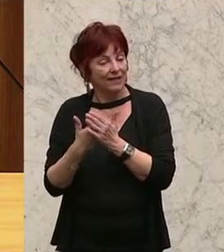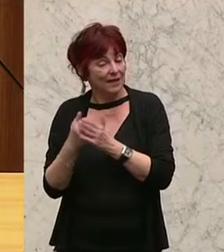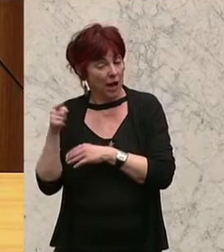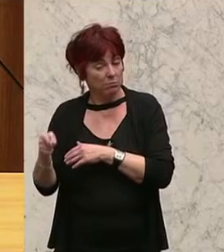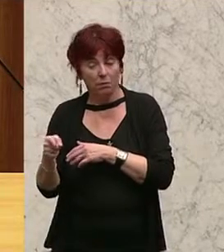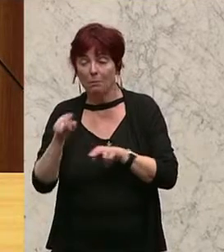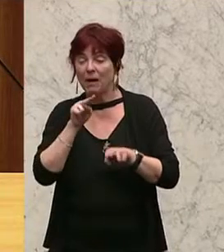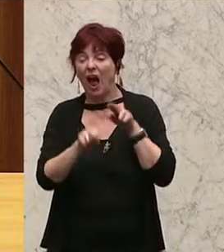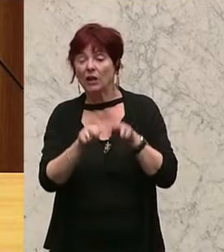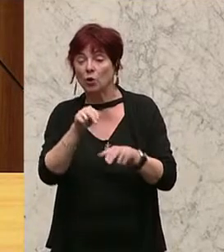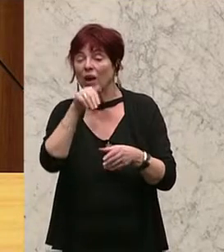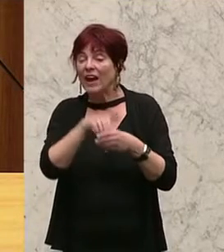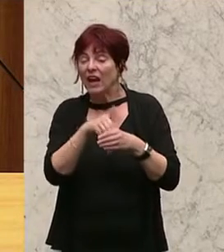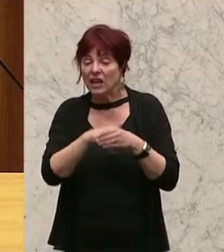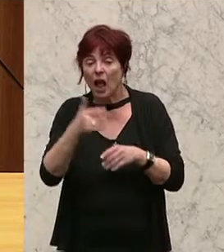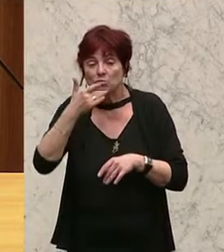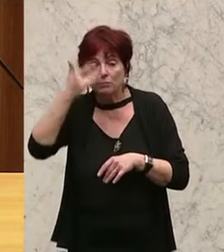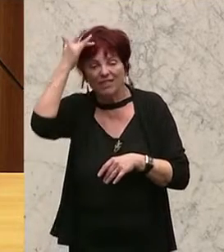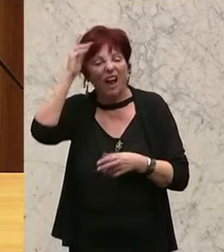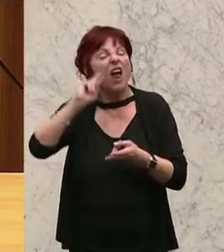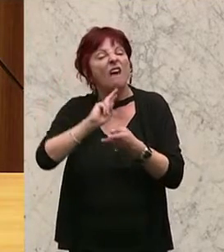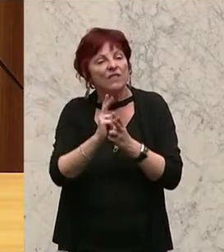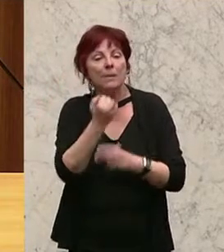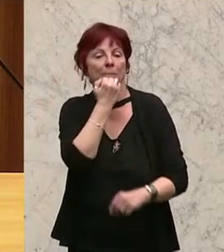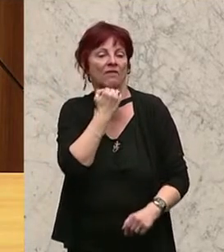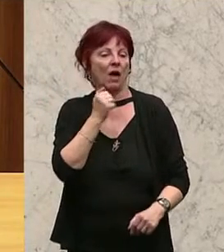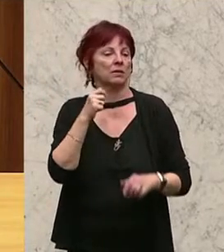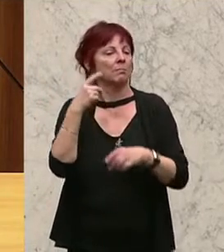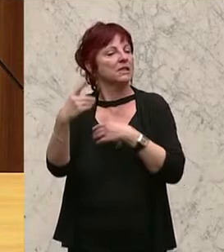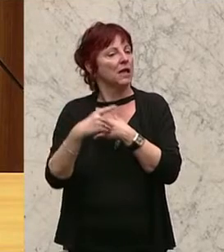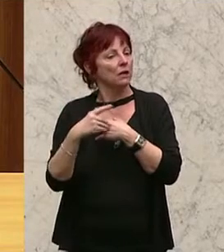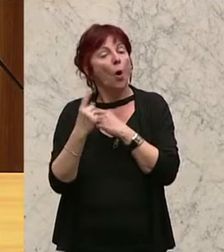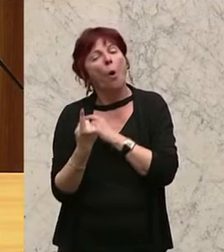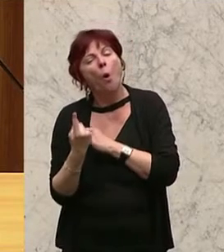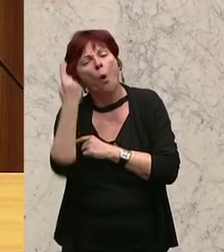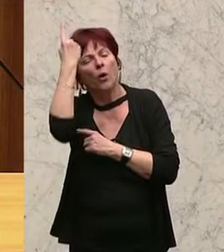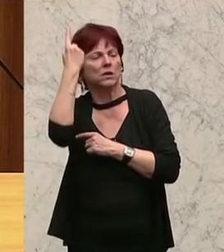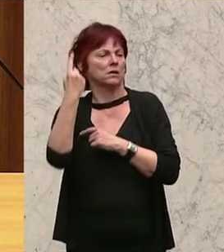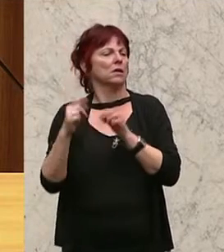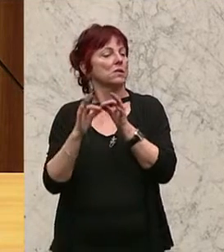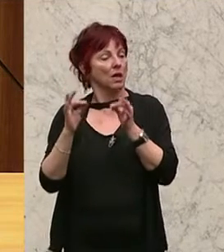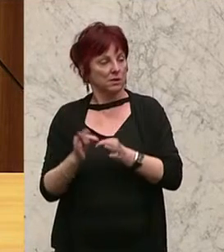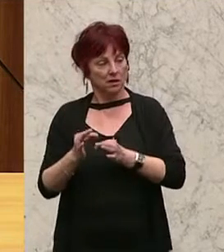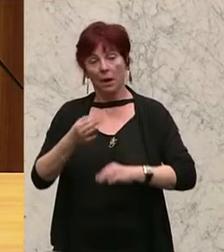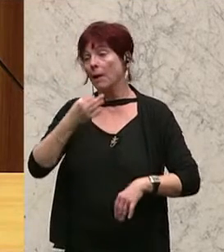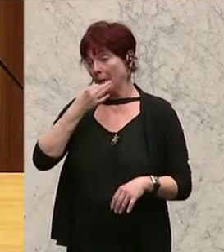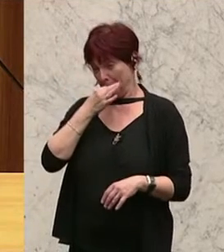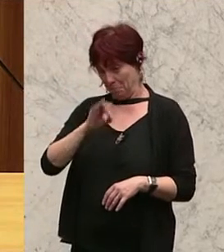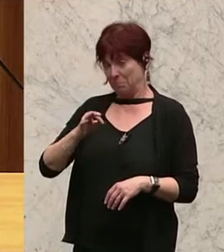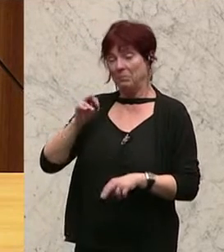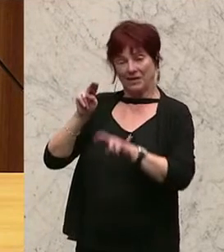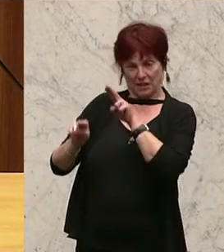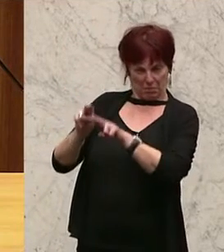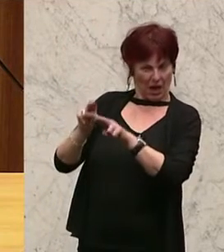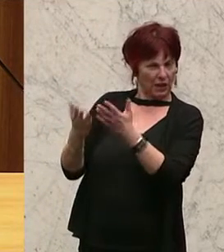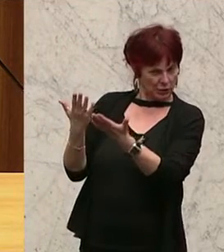höchsten Satz bei den Spitälern behandelt. Sie werden daher tendenziell besser behandelt. Wir wissen, dass das in Österreich